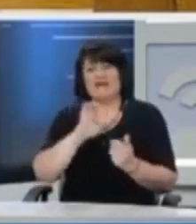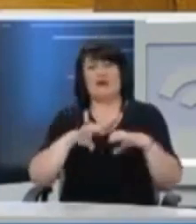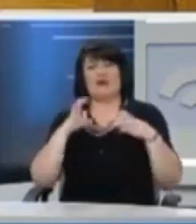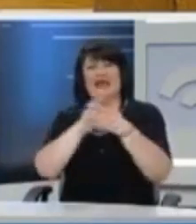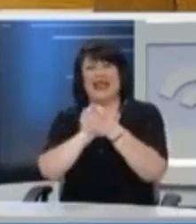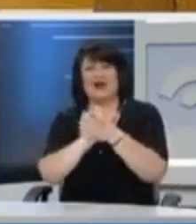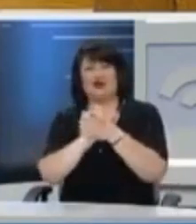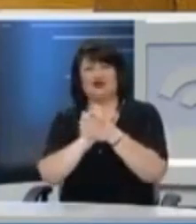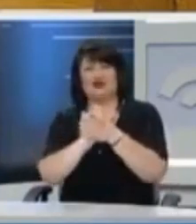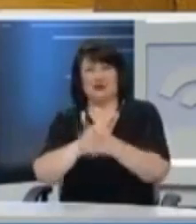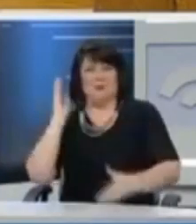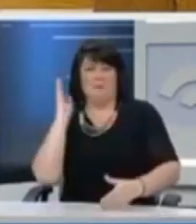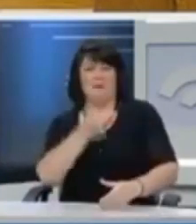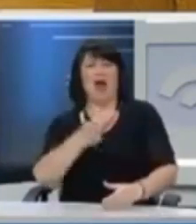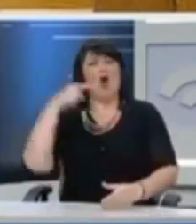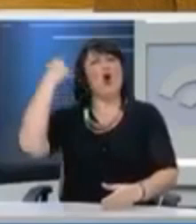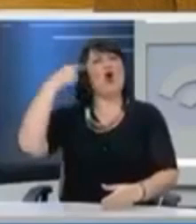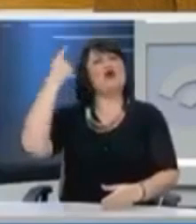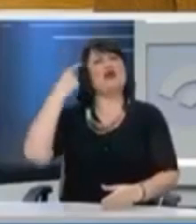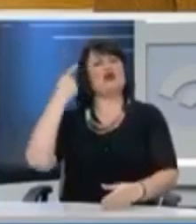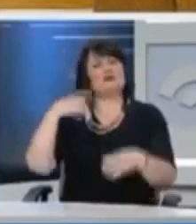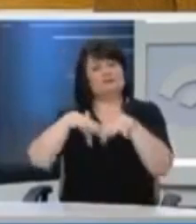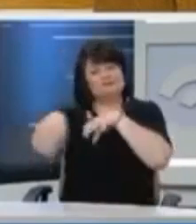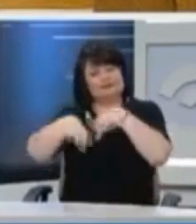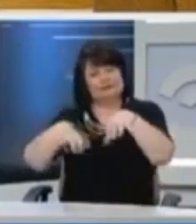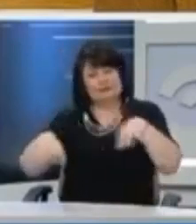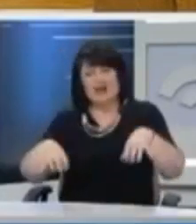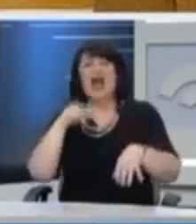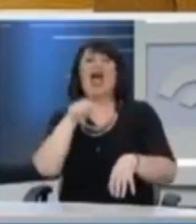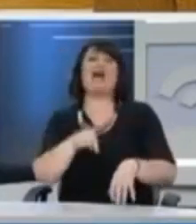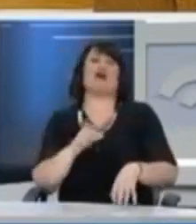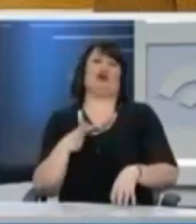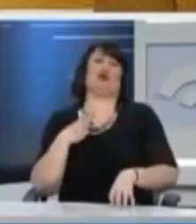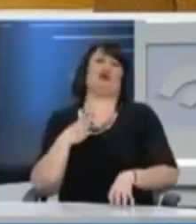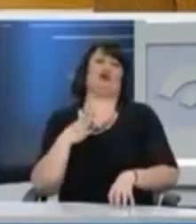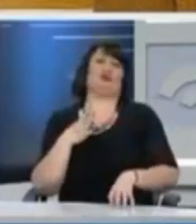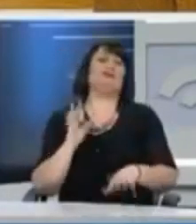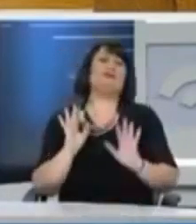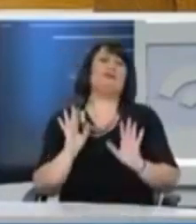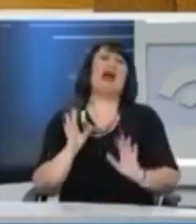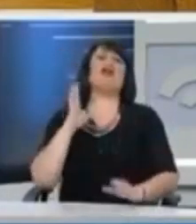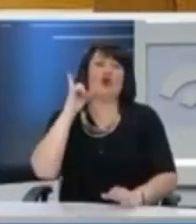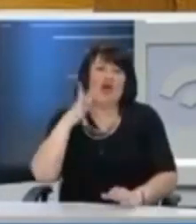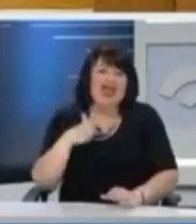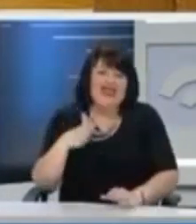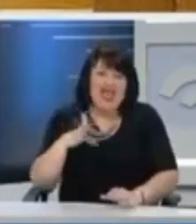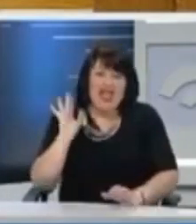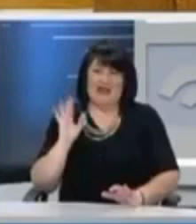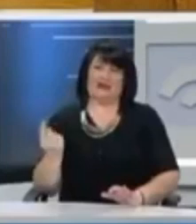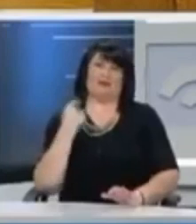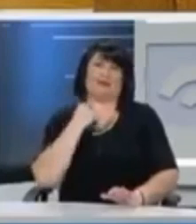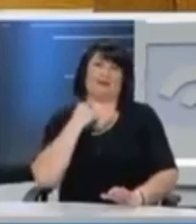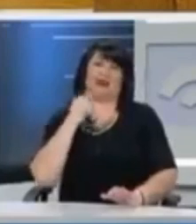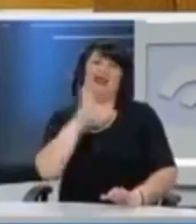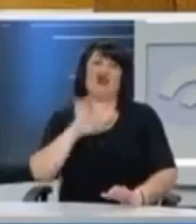Ένωση, την Ευρωζώνη γιατί το όνειρο του κυρίου Σαλβίνη είναι το Ιταλέξιτ και το ξέρετε αυτό. Οπότε αν εσείς πάτε με τα ίδια